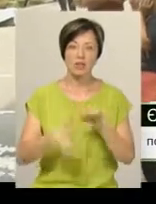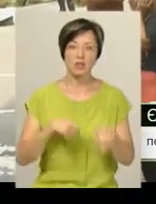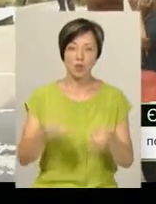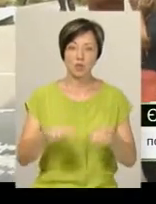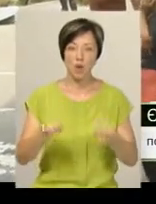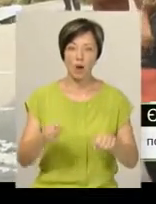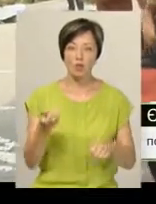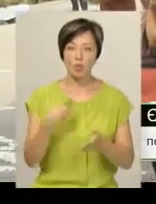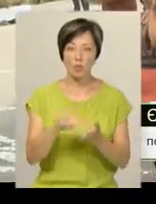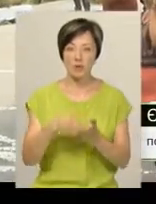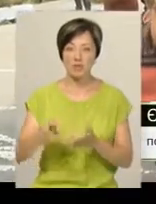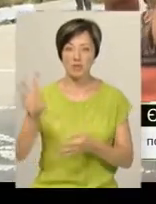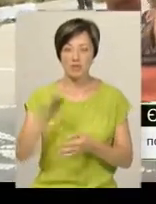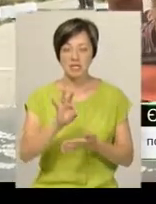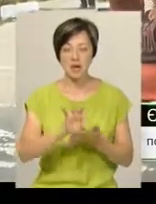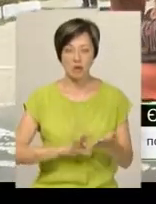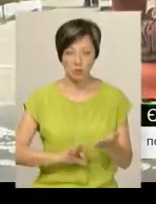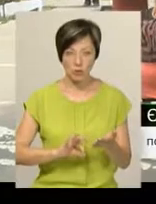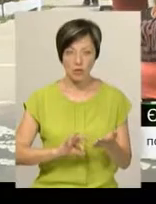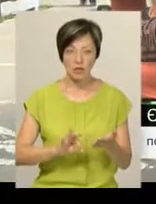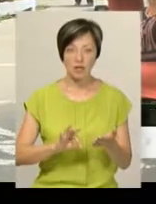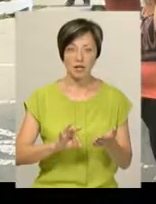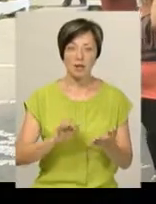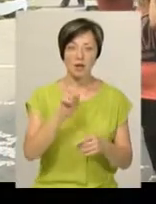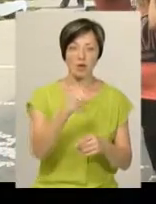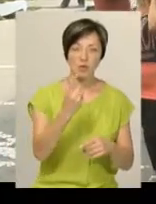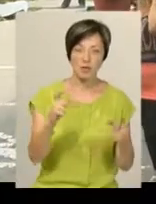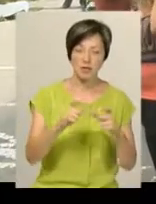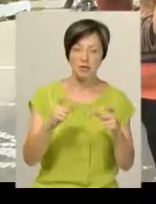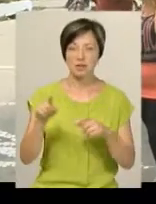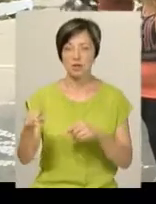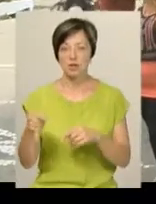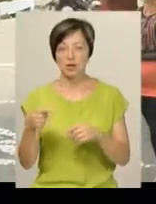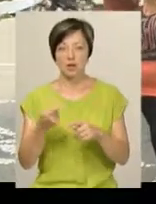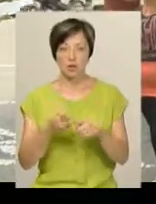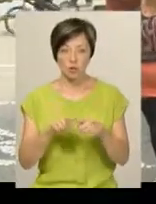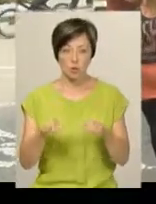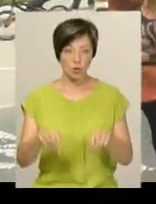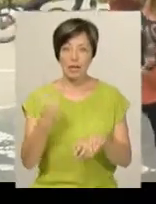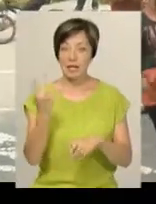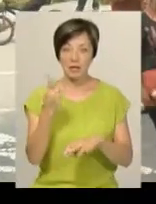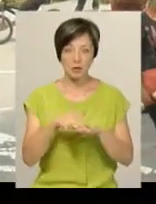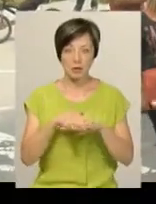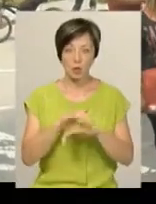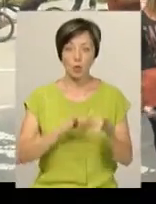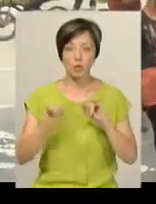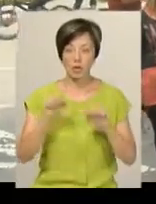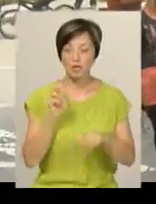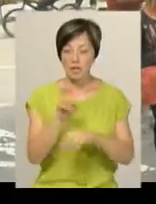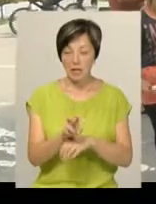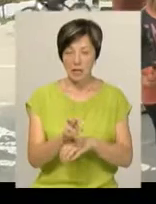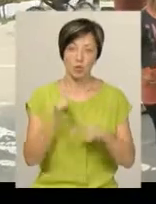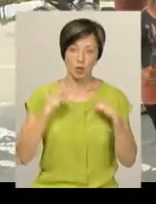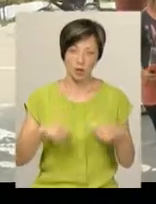і купити все зразу. Тобто йдеш там в один магазин, там. Тут єдиний цей базар, куди можна зайти